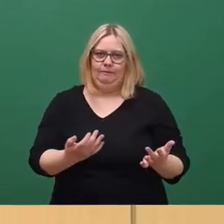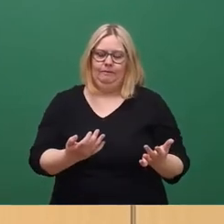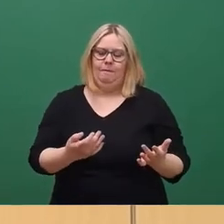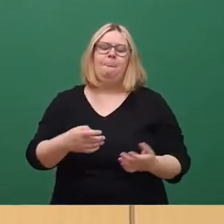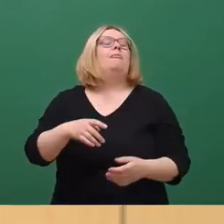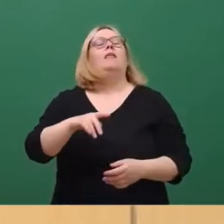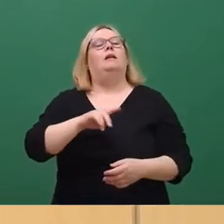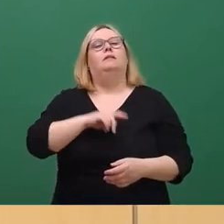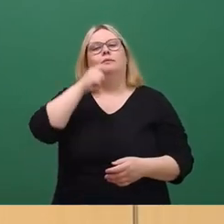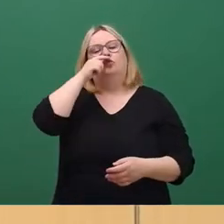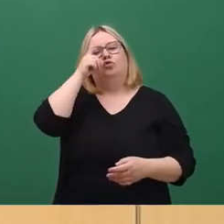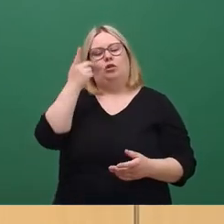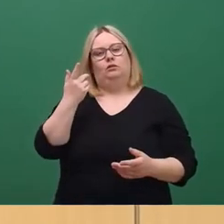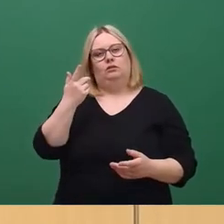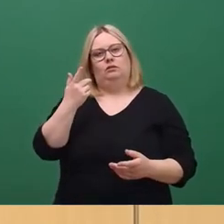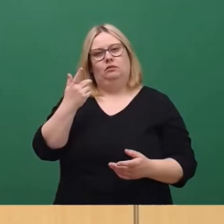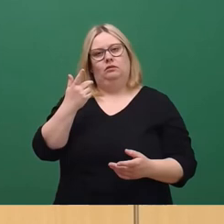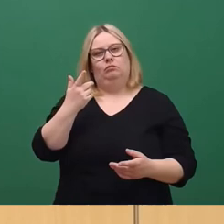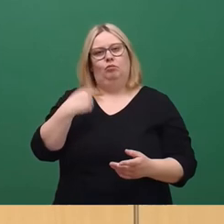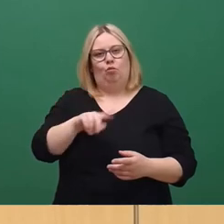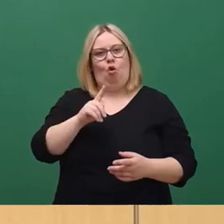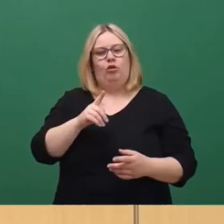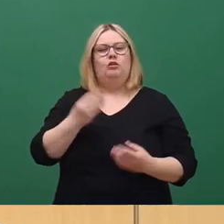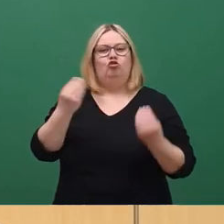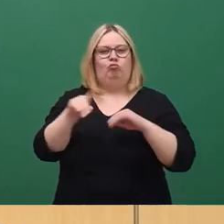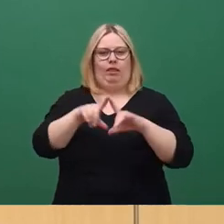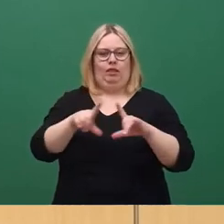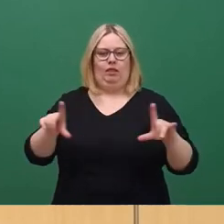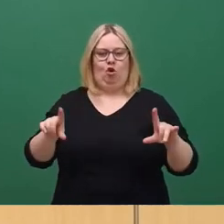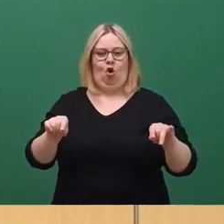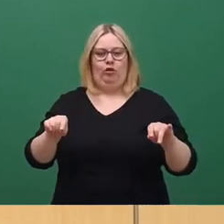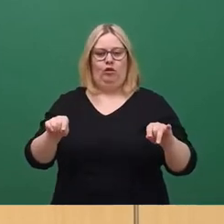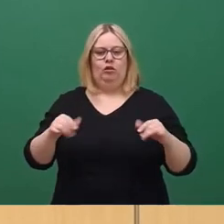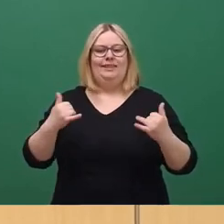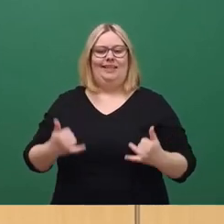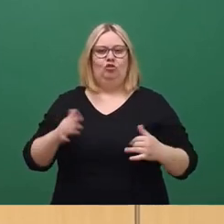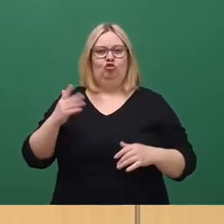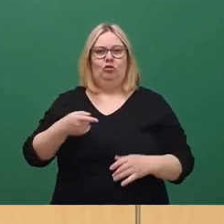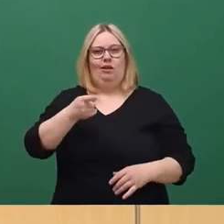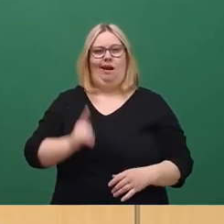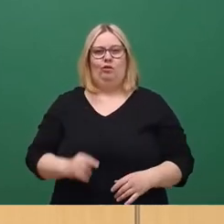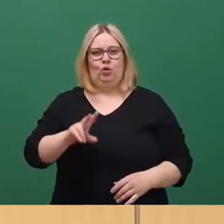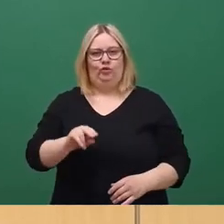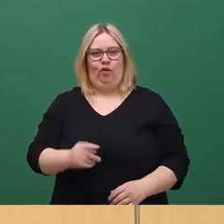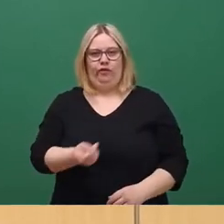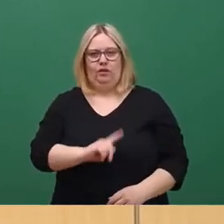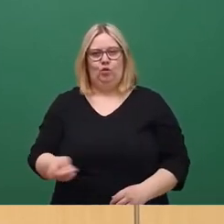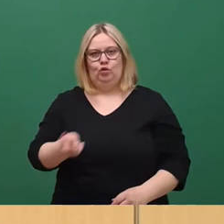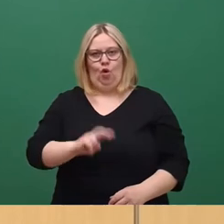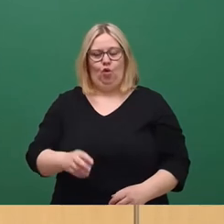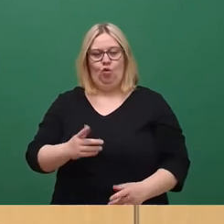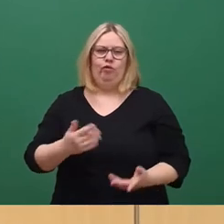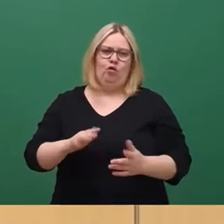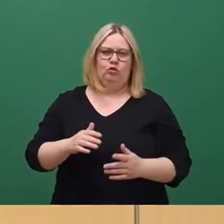heute sagen zu können, dass auf dem Spendenkonto mittlerweile bereits 112.000 Euro von knapp